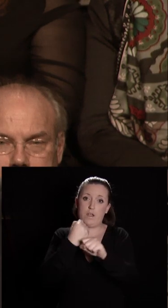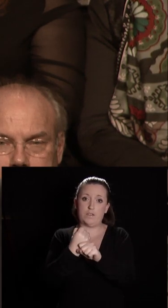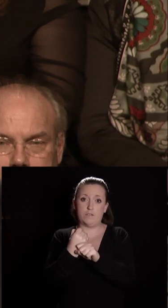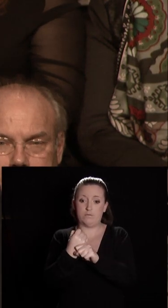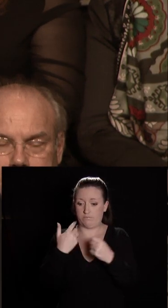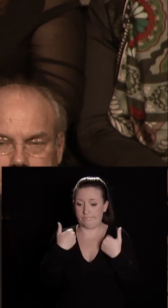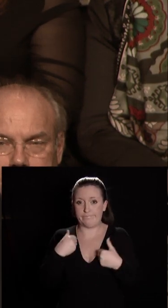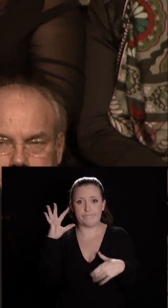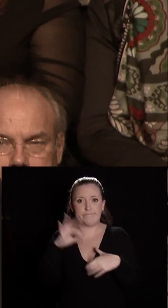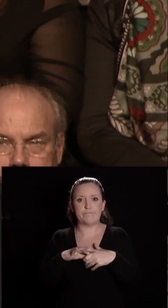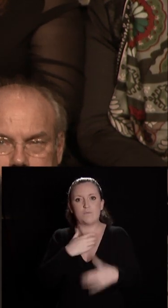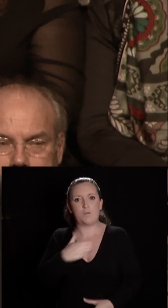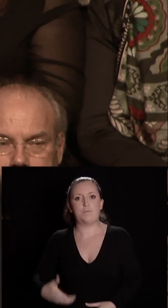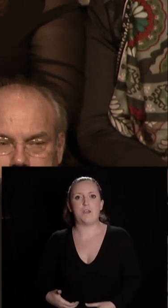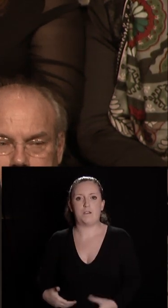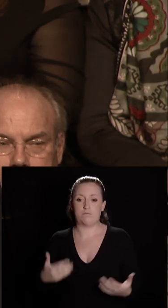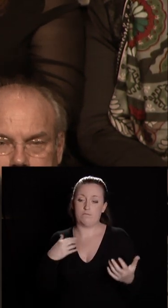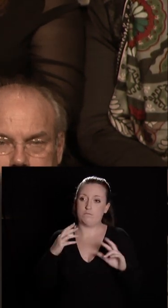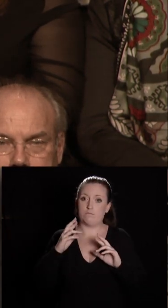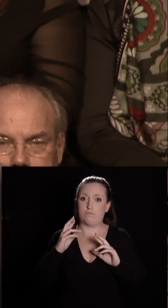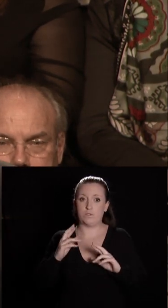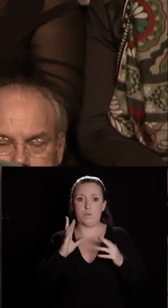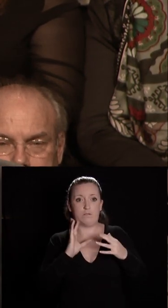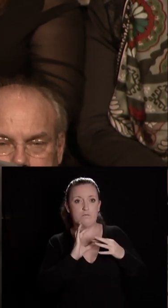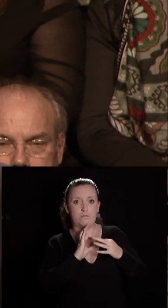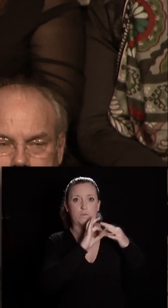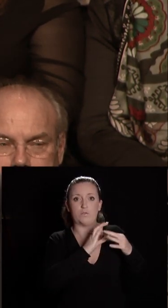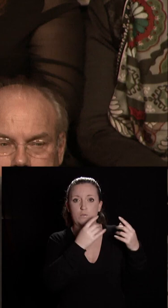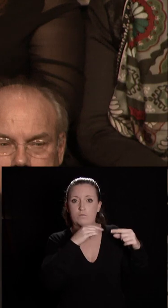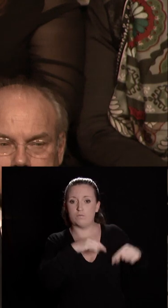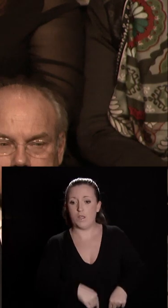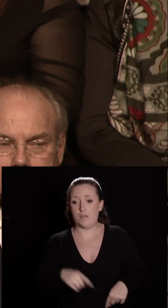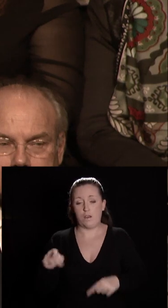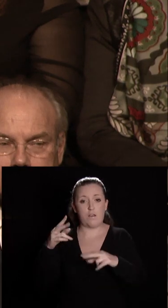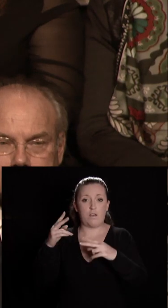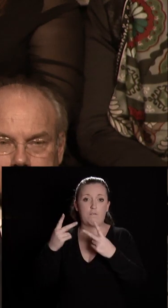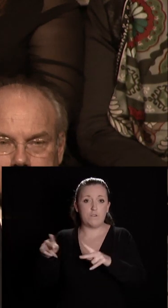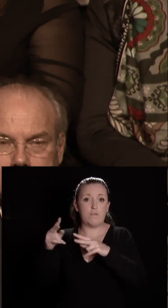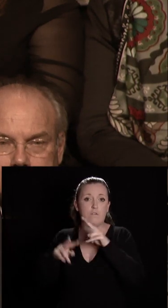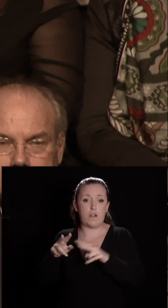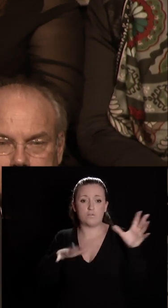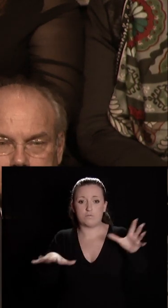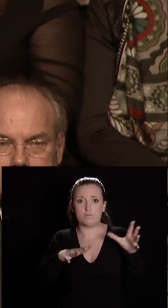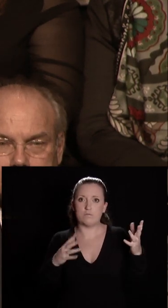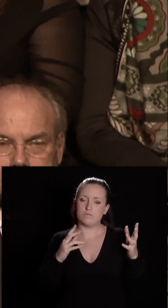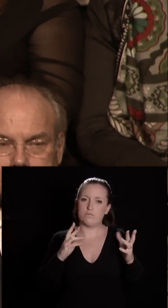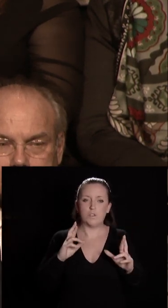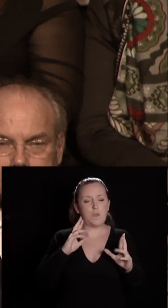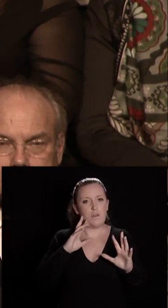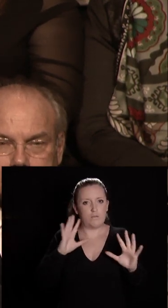J'espère qu'elle sera dans la relation entre le gouvernement et les communes l'année du ressaisissement et de la